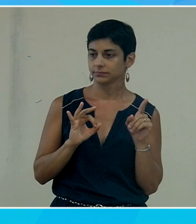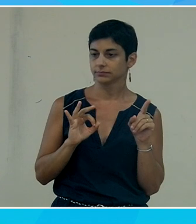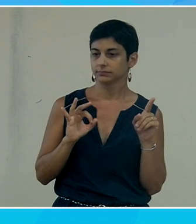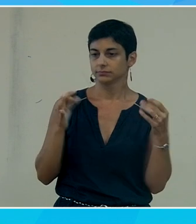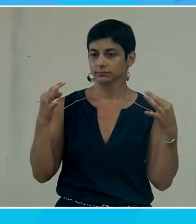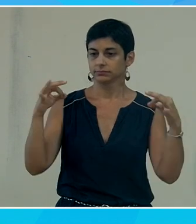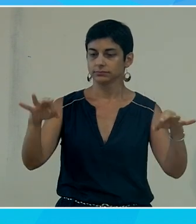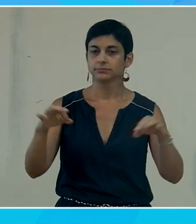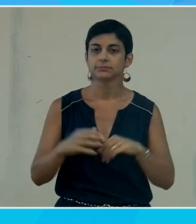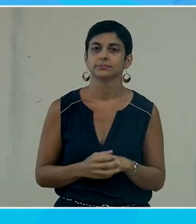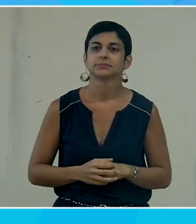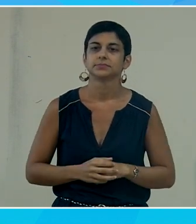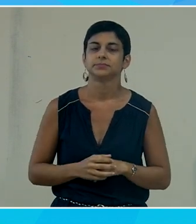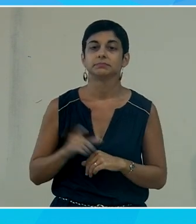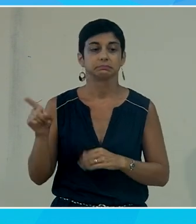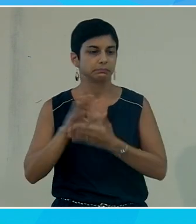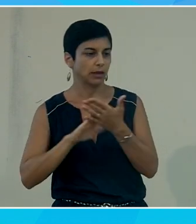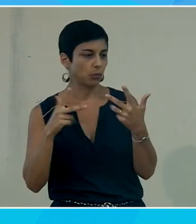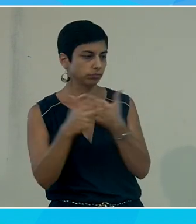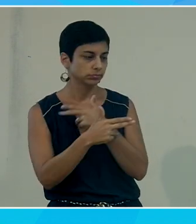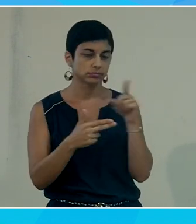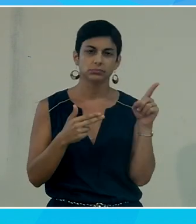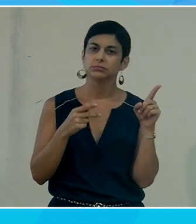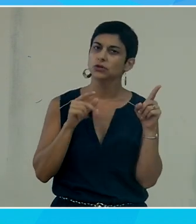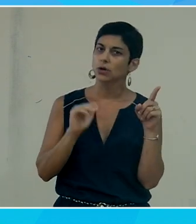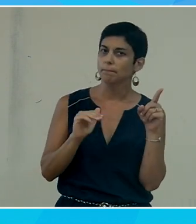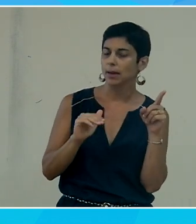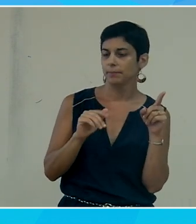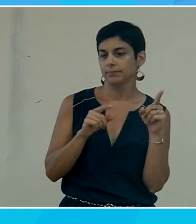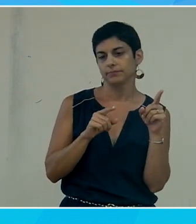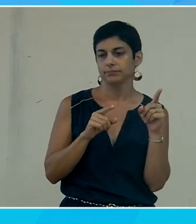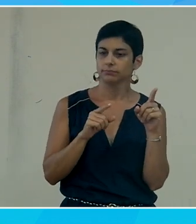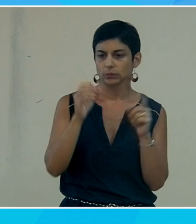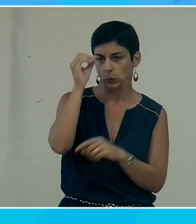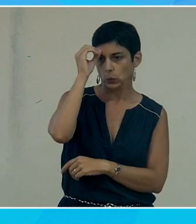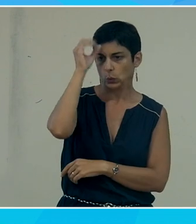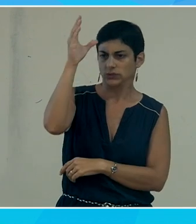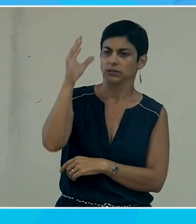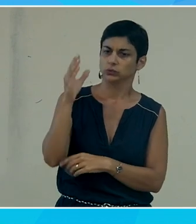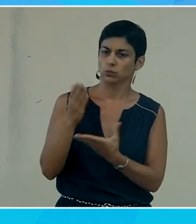dernière fois excuse moi on va un petit peu plus loin que le simple la simple conception